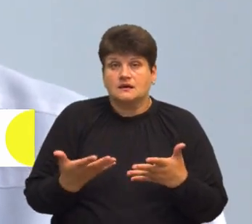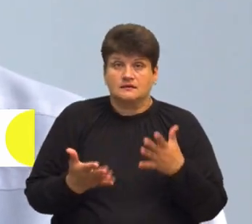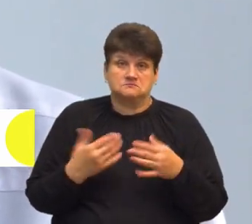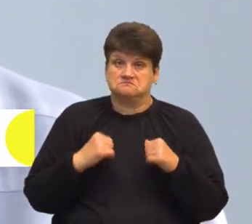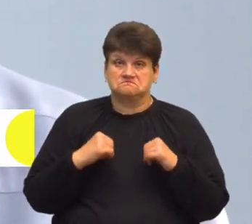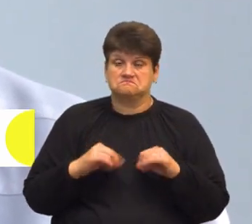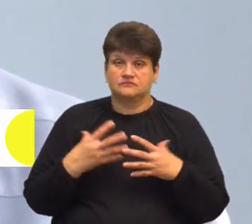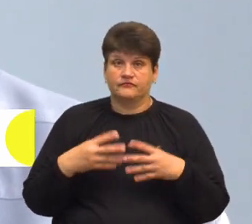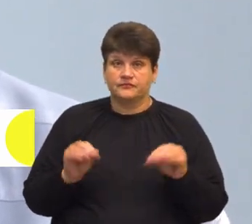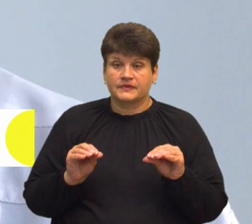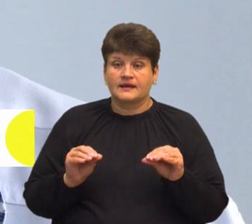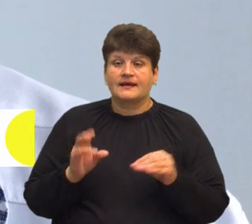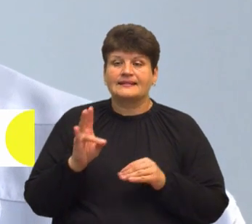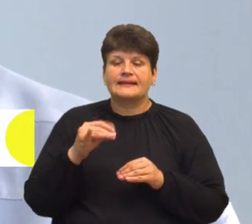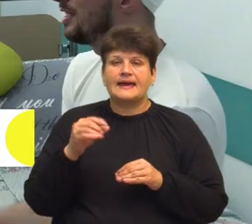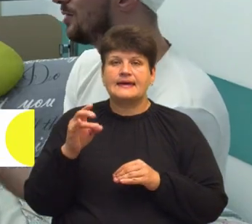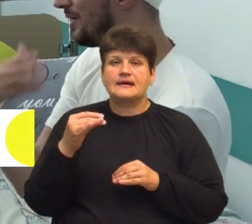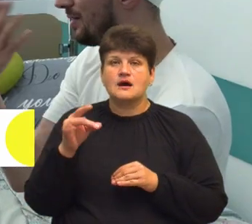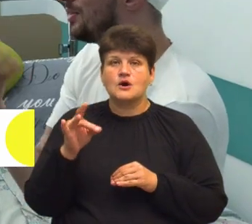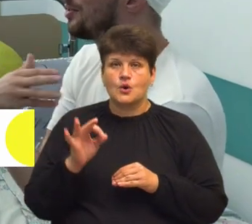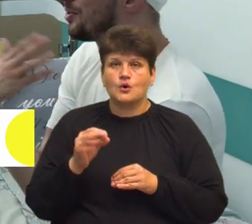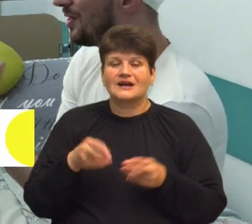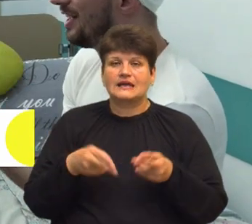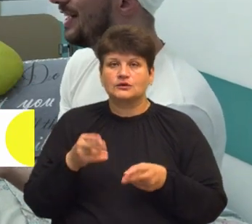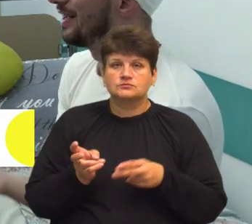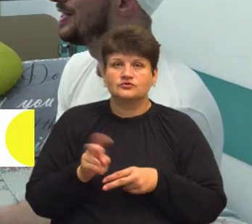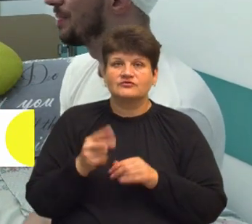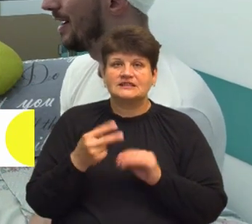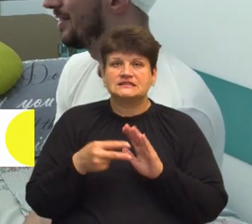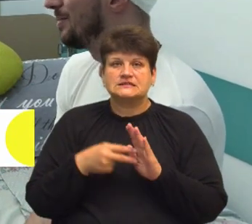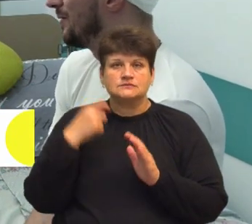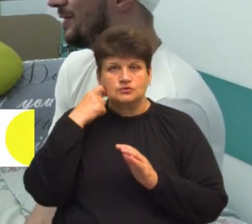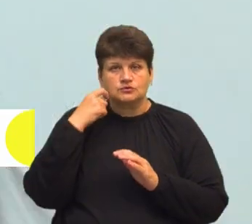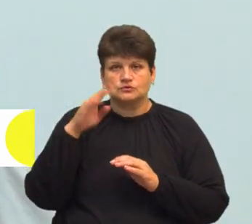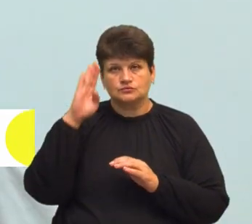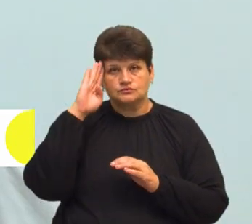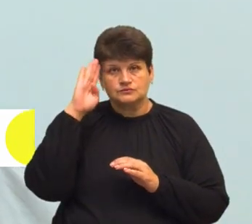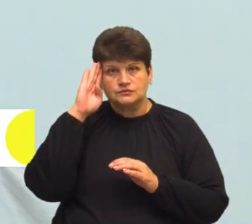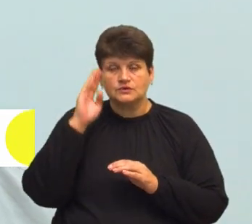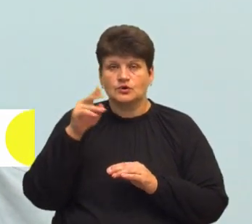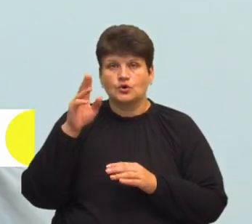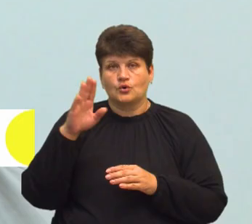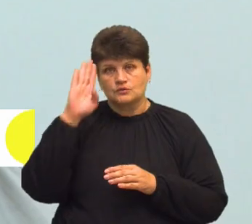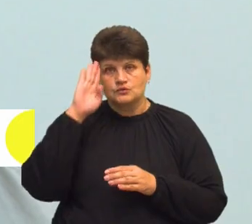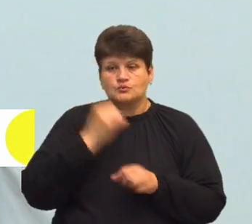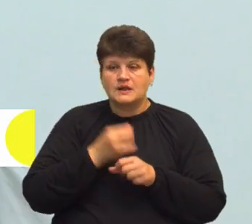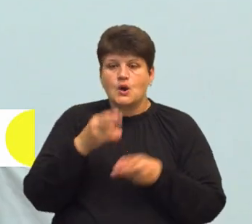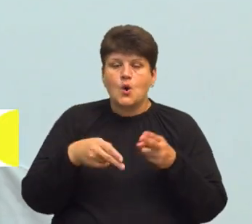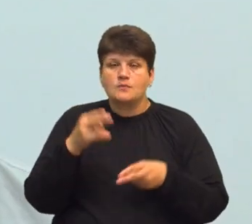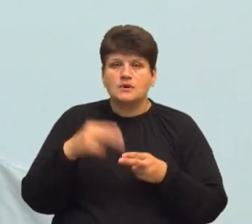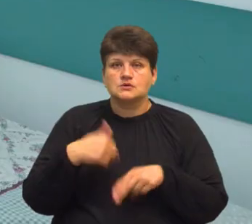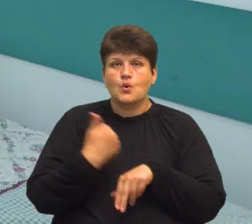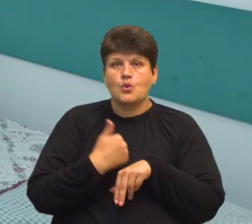Нейрохірург Петро Гудик зайшов у палату до 27-річного пацієнта Василя Погубила. Чоловіку зробили операцію на головному